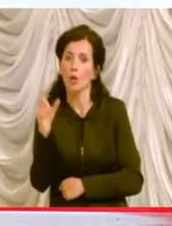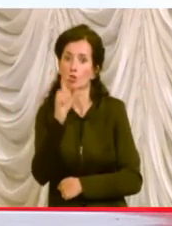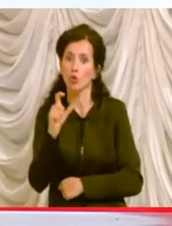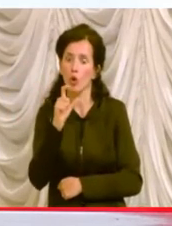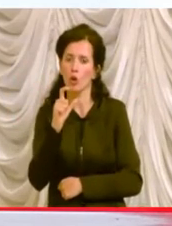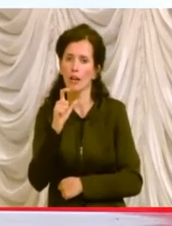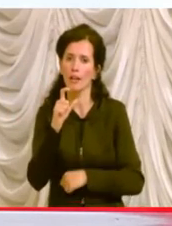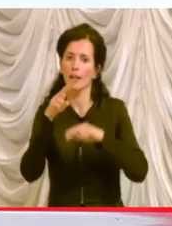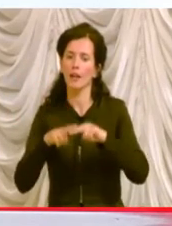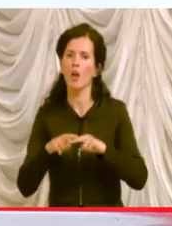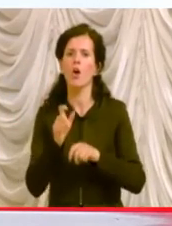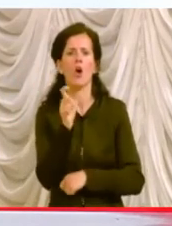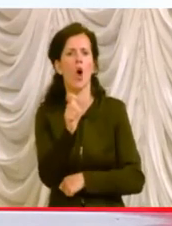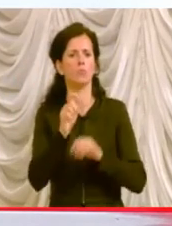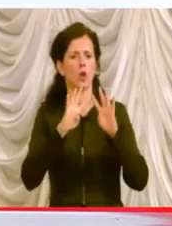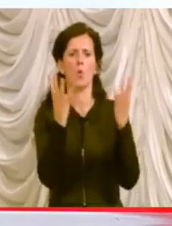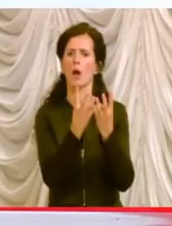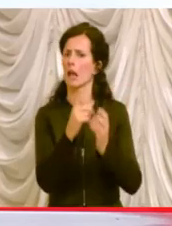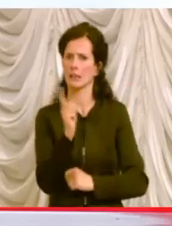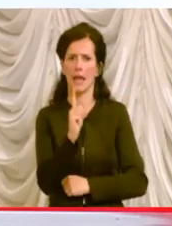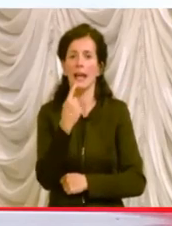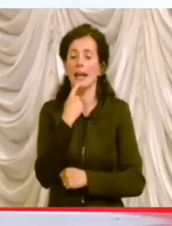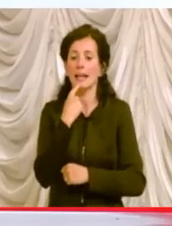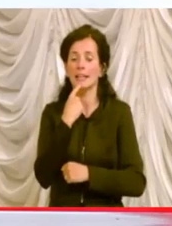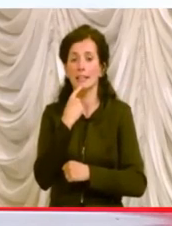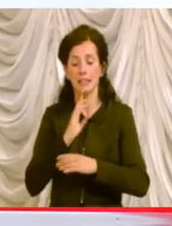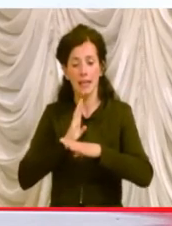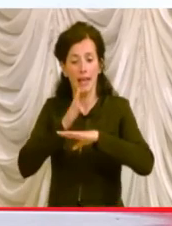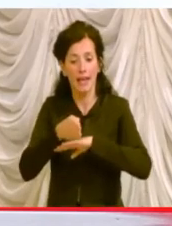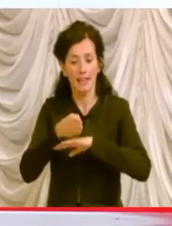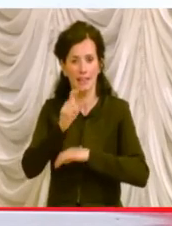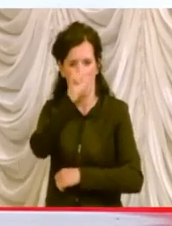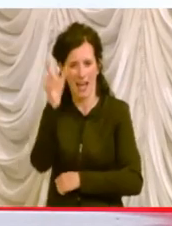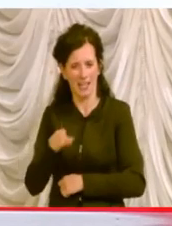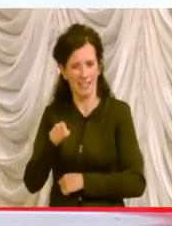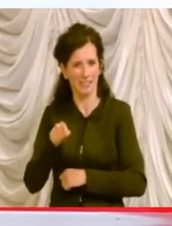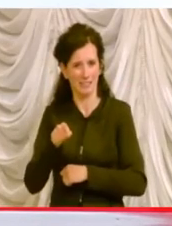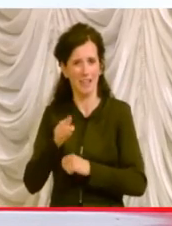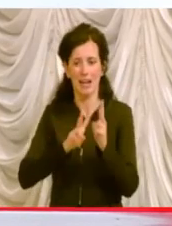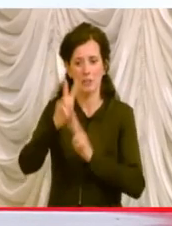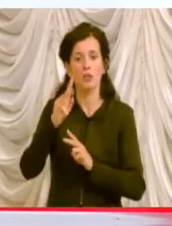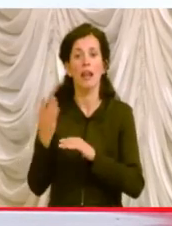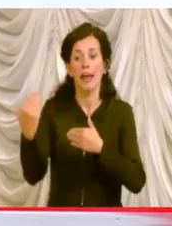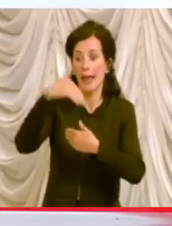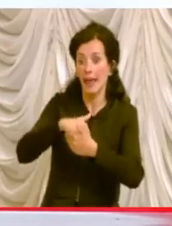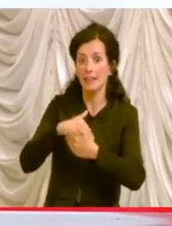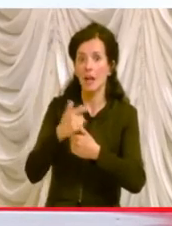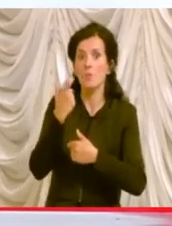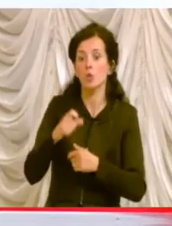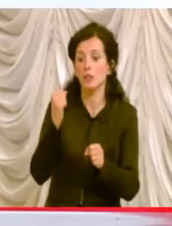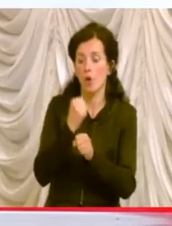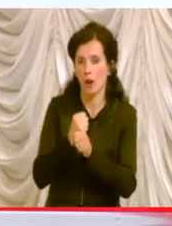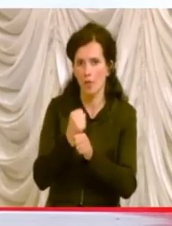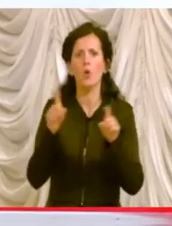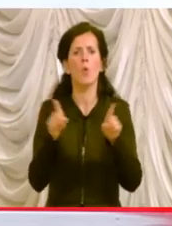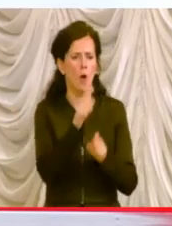senza obbligo di quarantena domiciliare per chi fa ingresso nel territorio nazionale per ragioni di lavoro, così come per il personale di